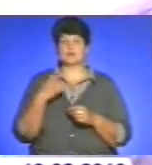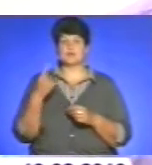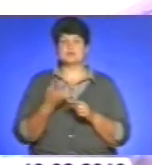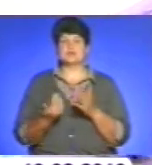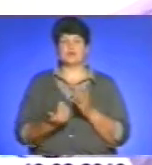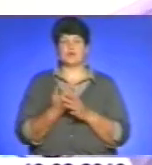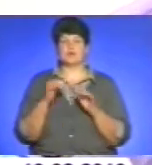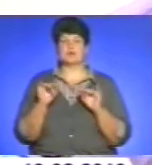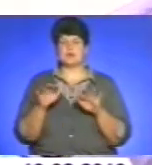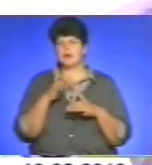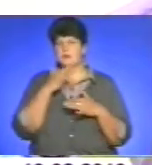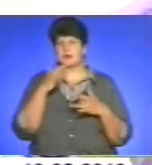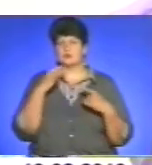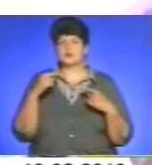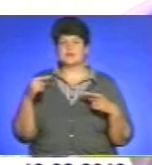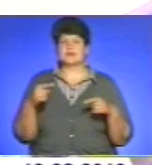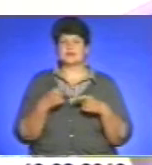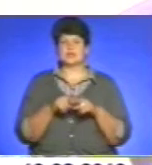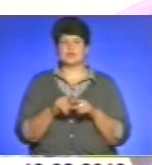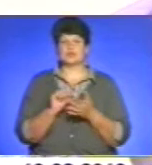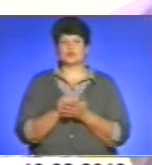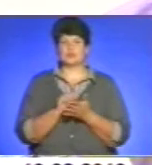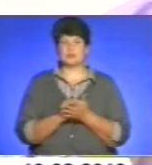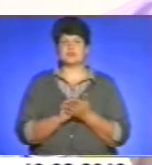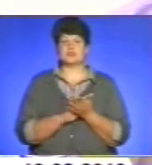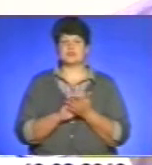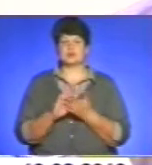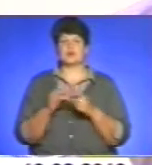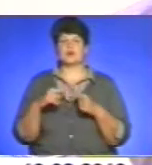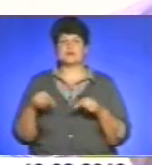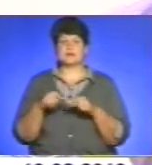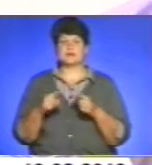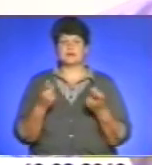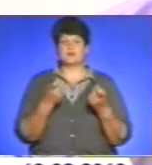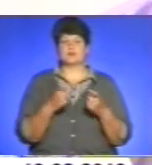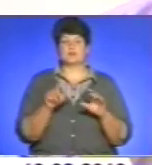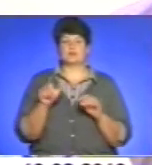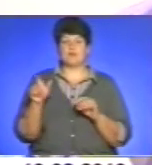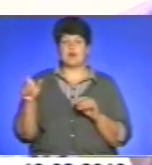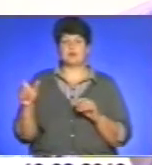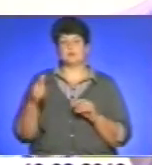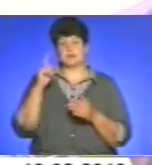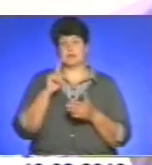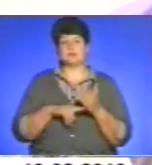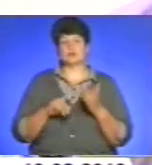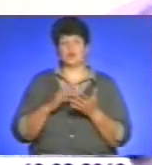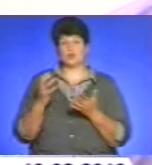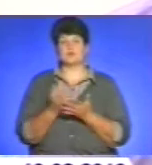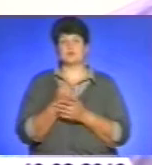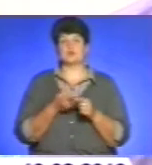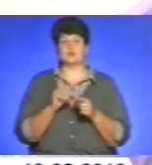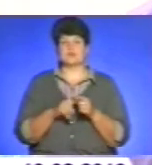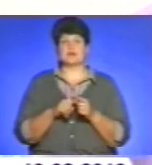справа, тут багато технічних різних моментів, крім того, що чисто організаційних і залученням громади. Але ми сподіваємося, що якщо успішно ці громади